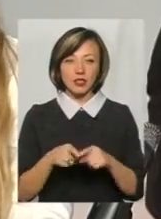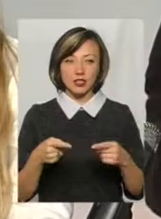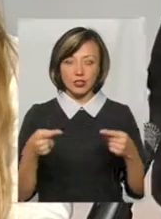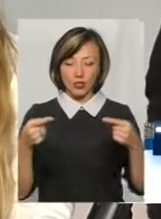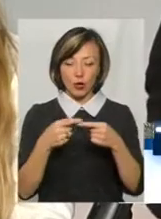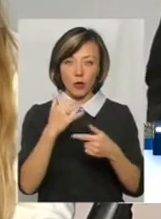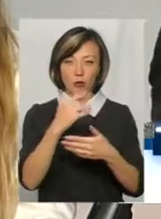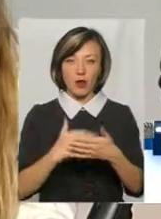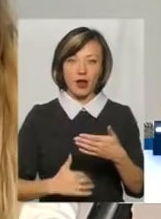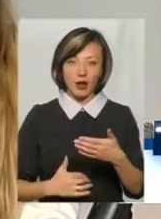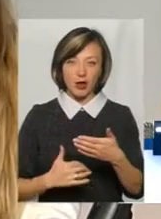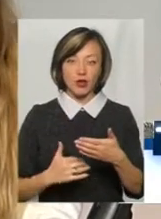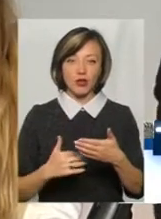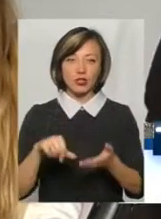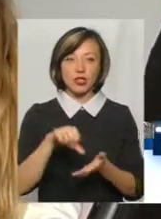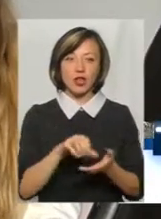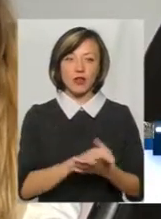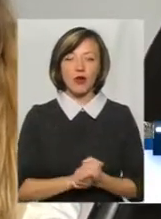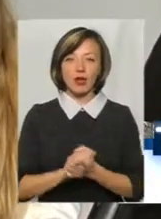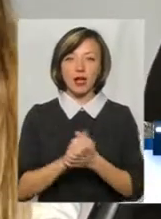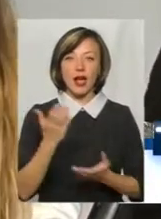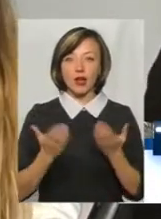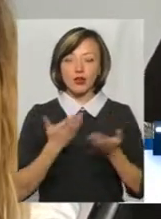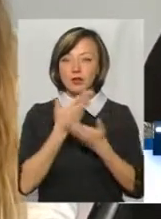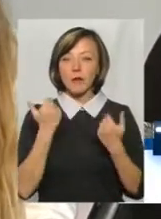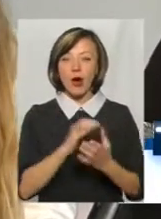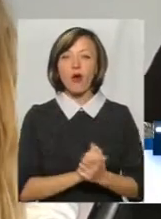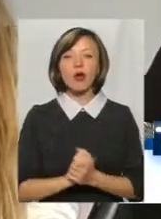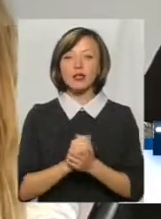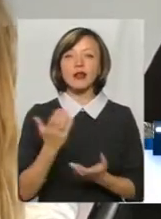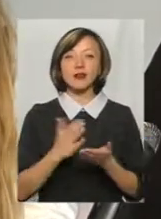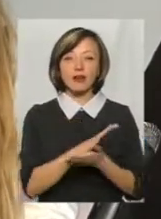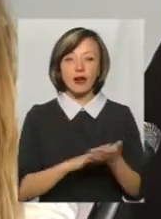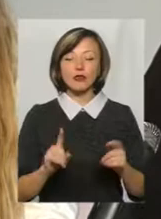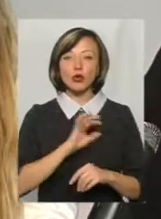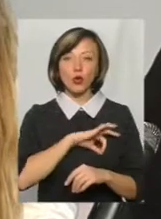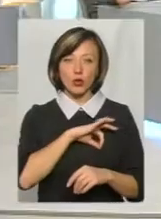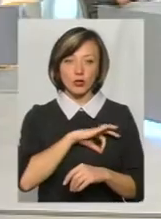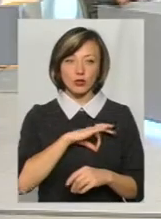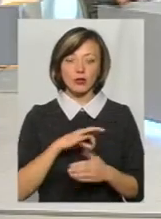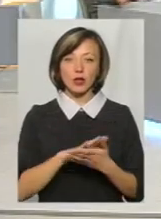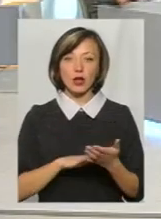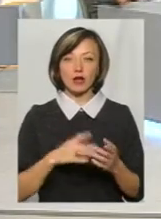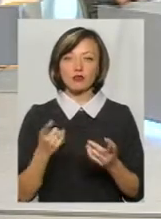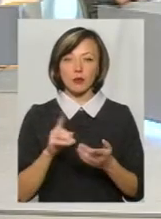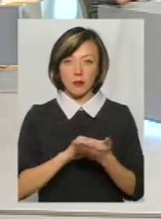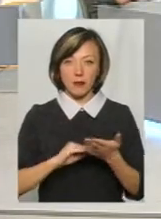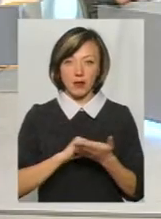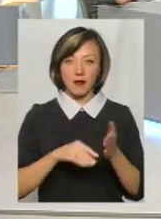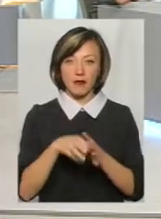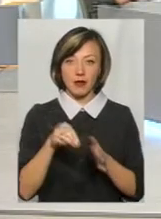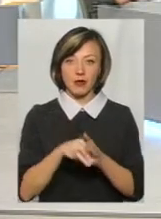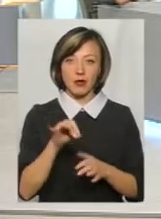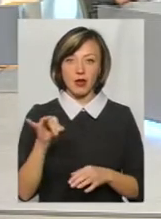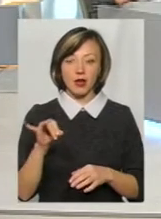переліку списку членів коаліції. Якщо немає коаліції, тоді що? Ну, якщо юридично її немає, тоді перевибори. Воно якось так, по суті.